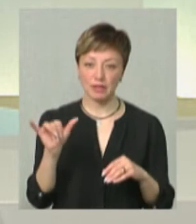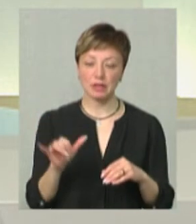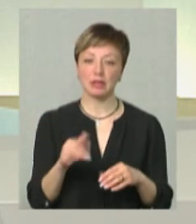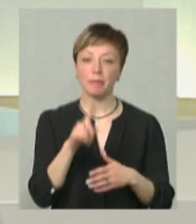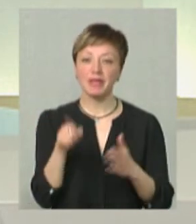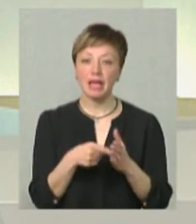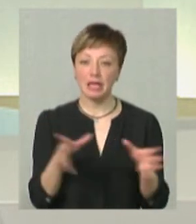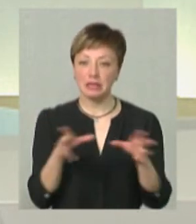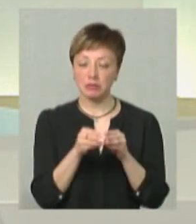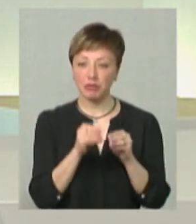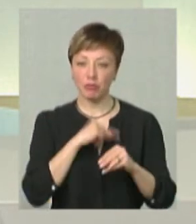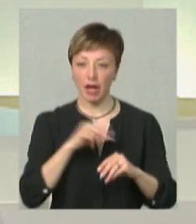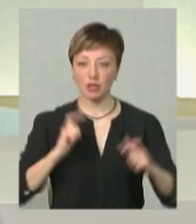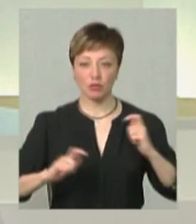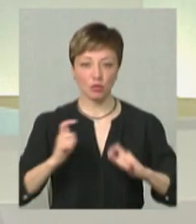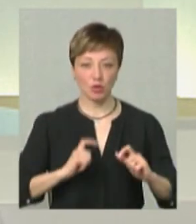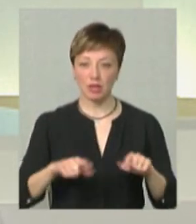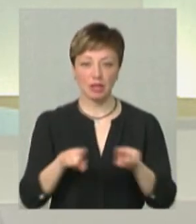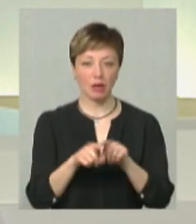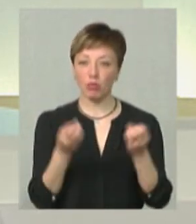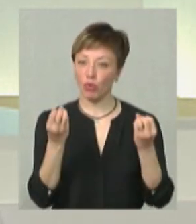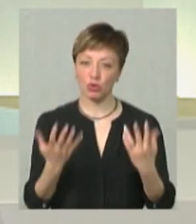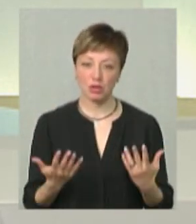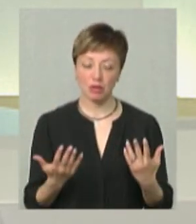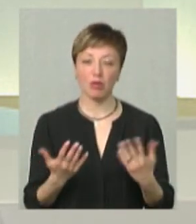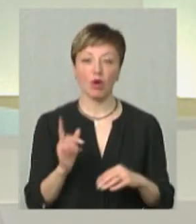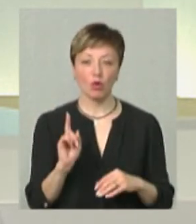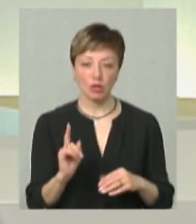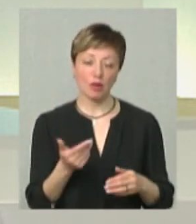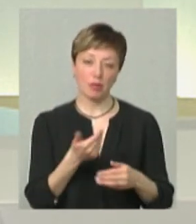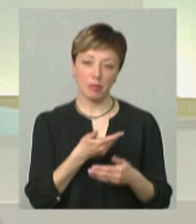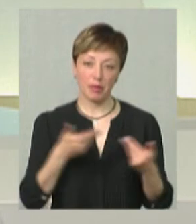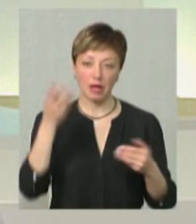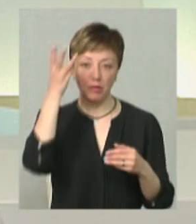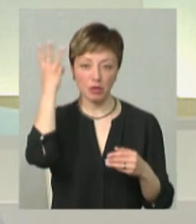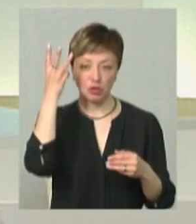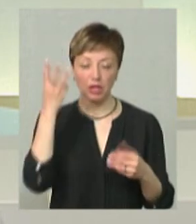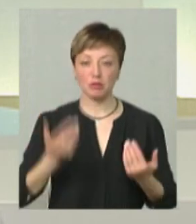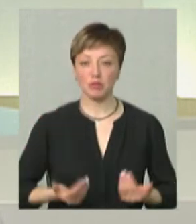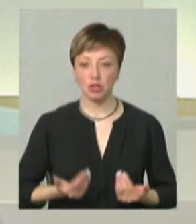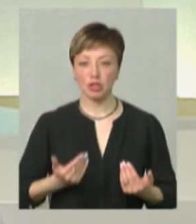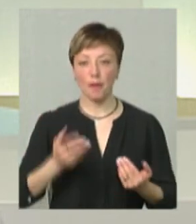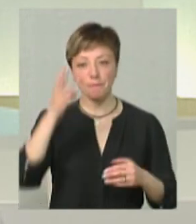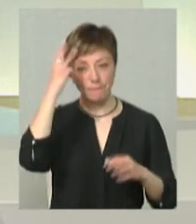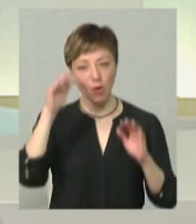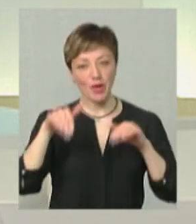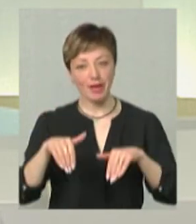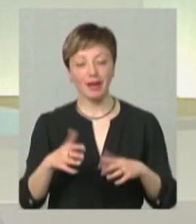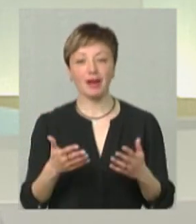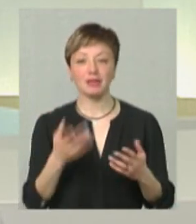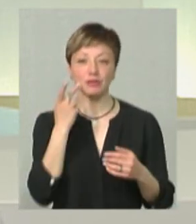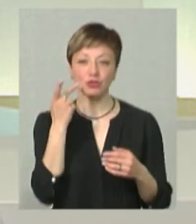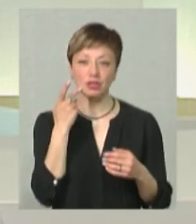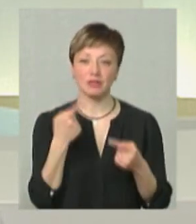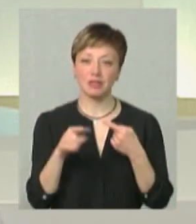питання співпраці в вузі, воно не є таким простим, хоча ми, як мельничани, як мешканці Поділля, Подоляни,